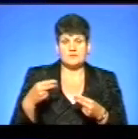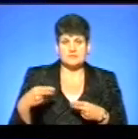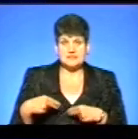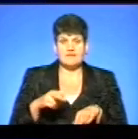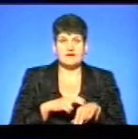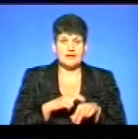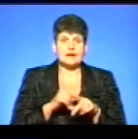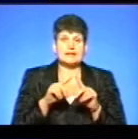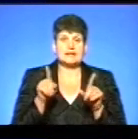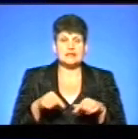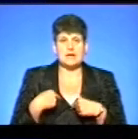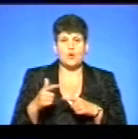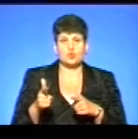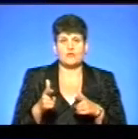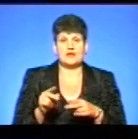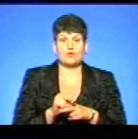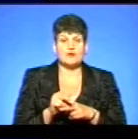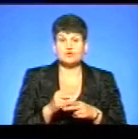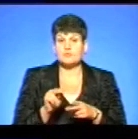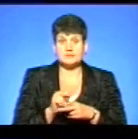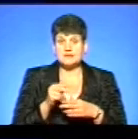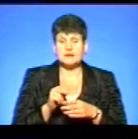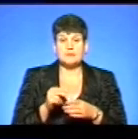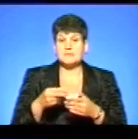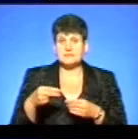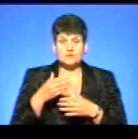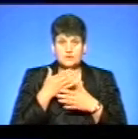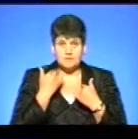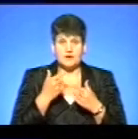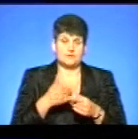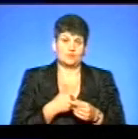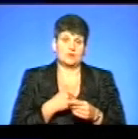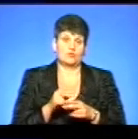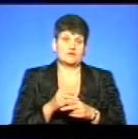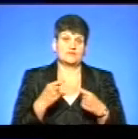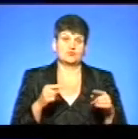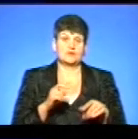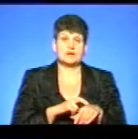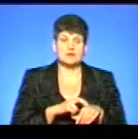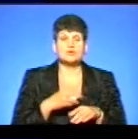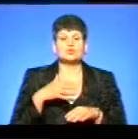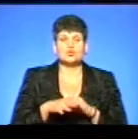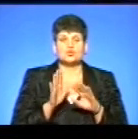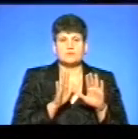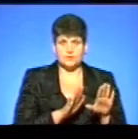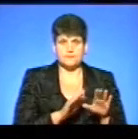декларацію, значить, я готовий його лікувати. Якщо не підписав, він повинен лікуватися в того лікаря, з яким він хоче працювати. Зрозуміло.